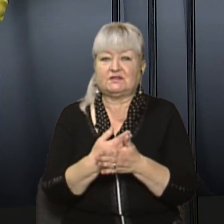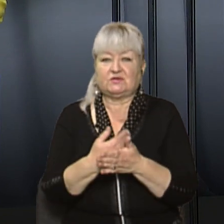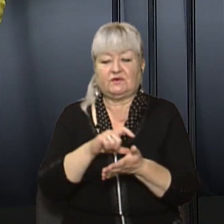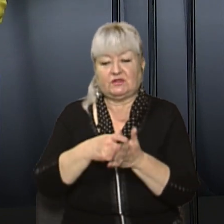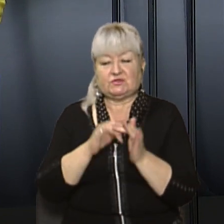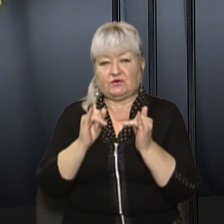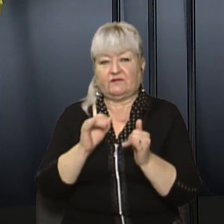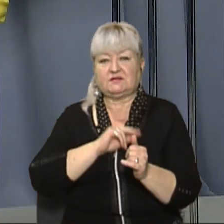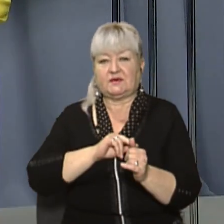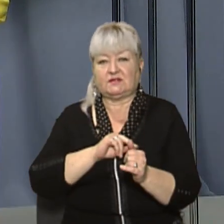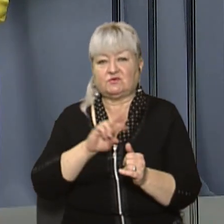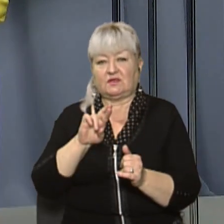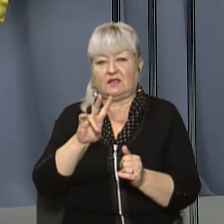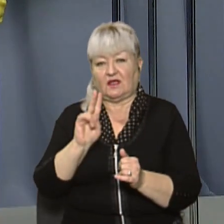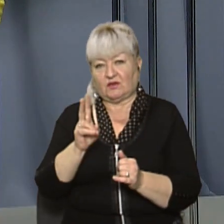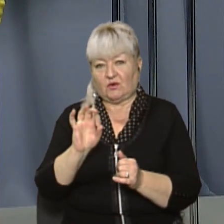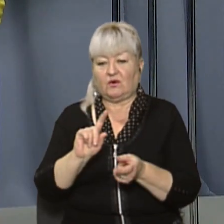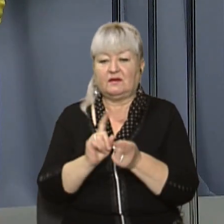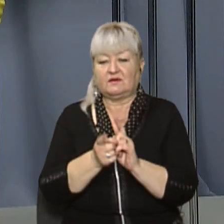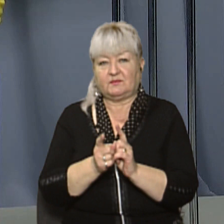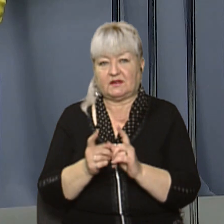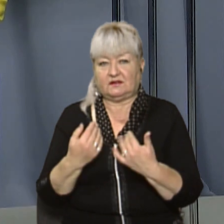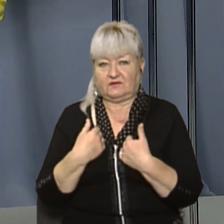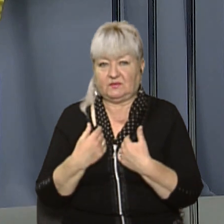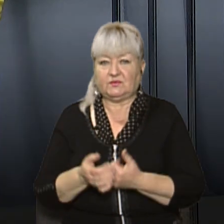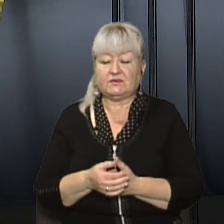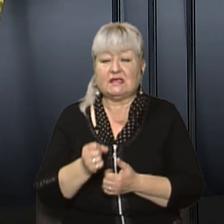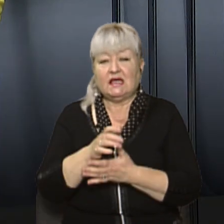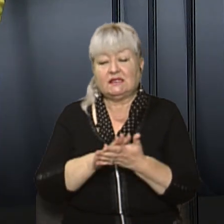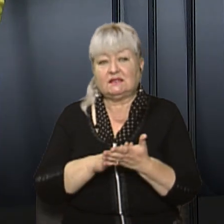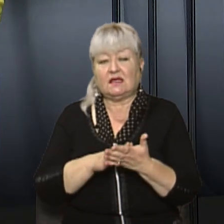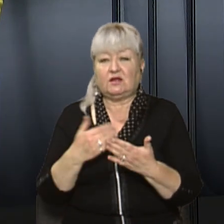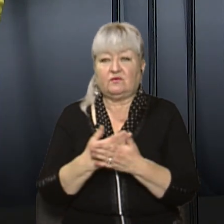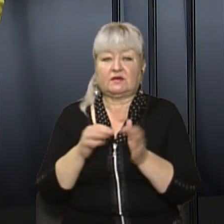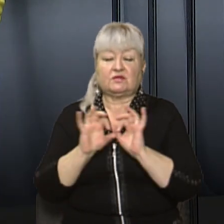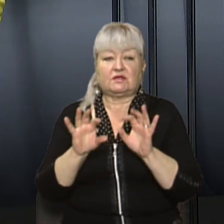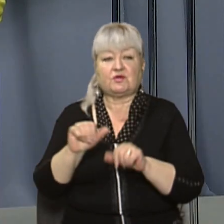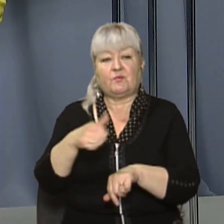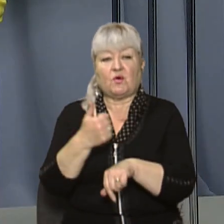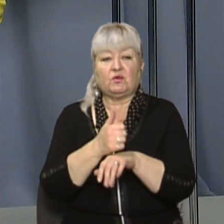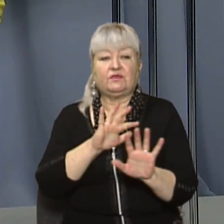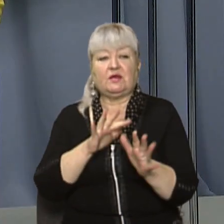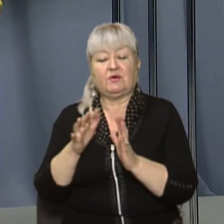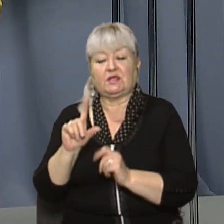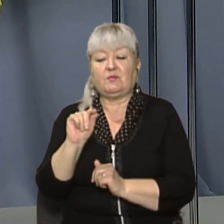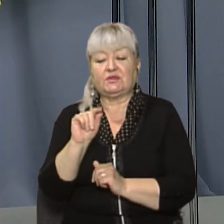перегляд!